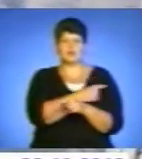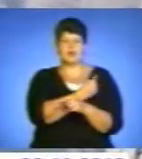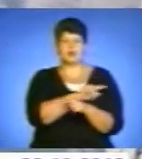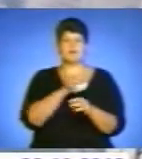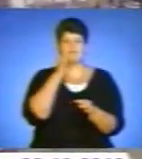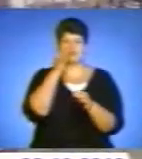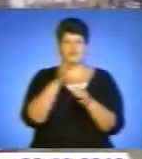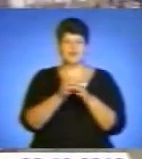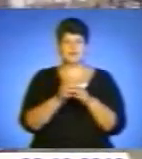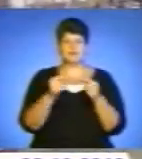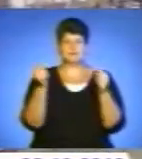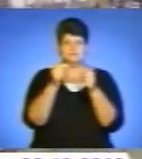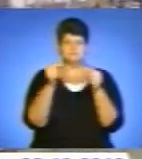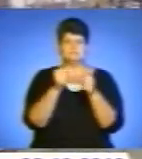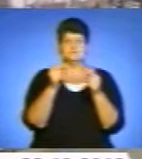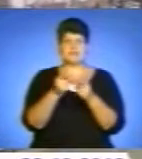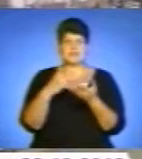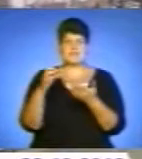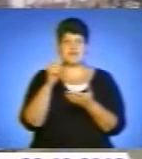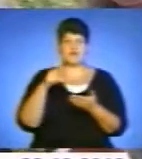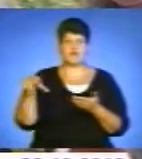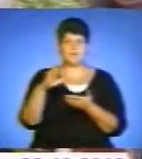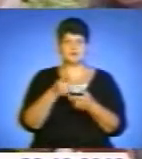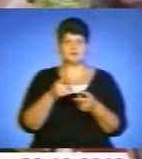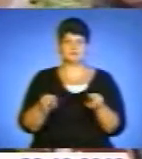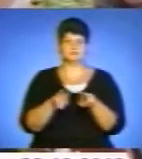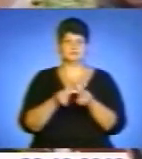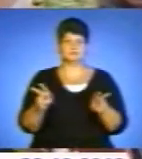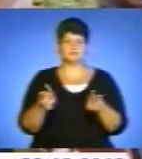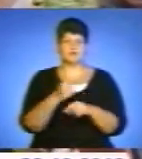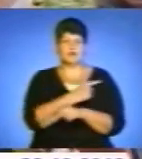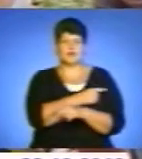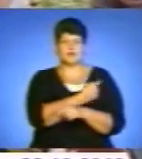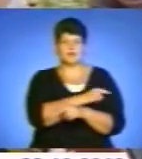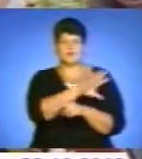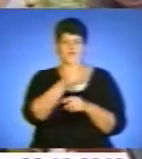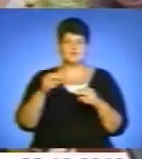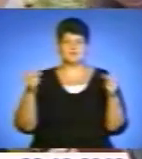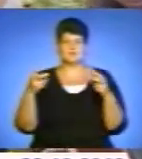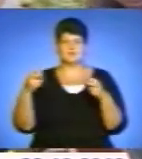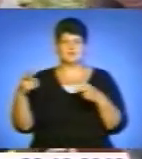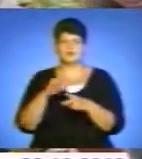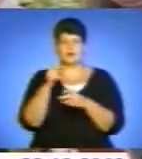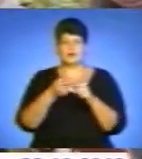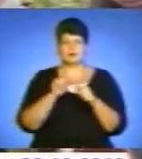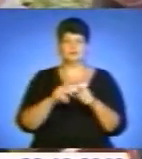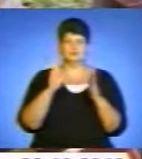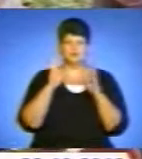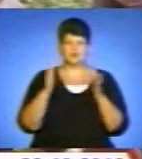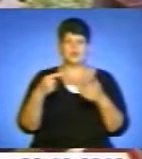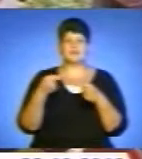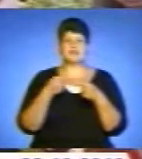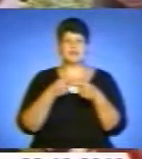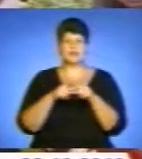найкращим європейським аналогам і навіть переважатиме їх. Тобто всі спеціальності в цій лікарніці будуть. І технології, які будуть